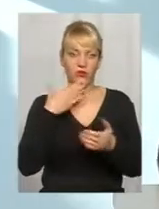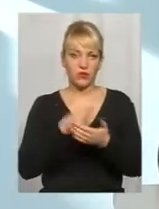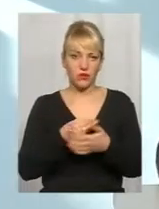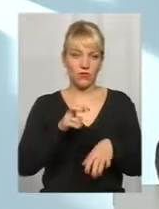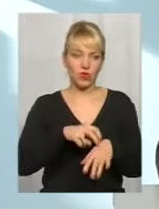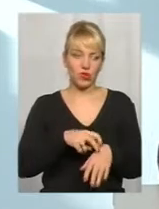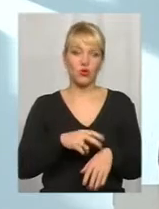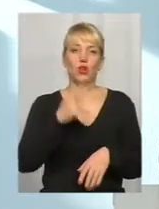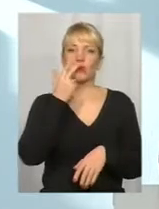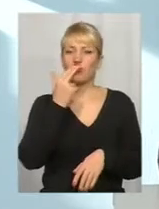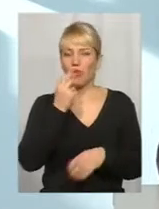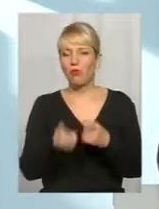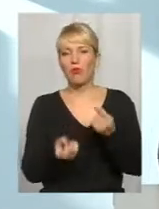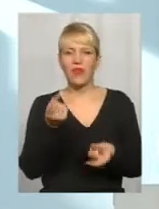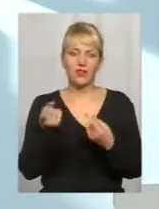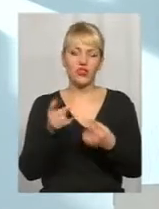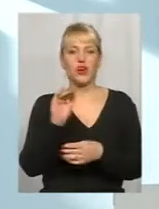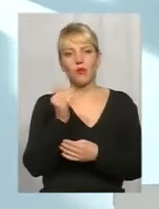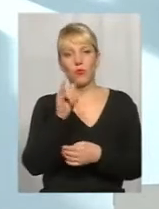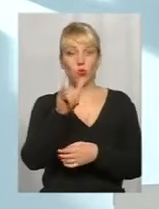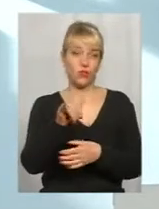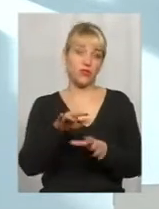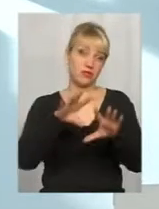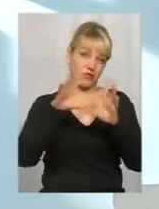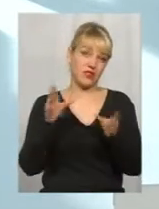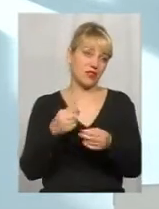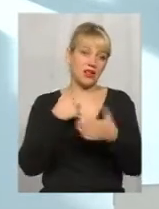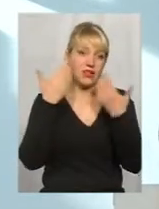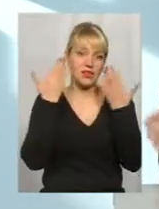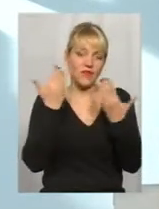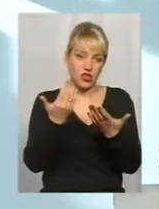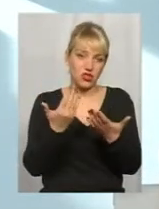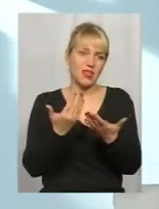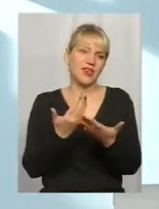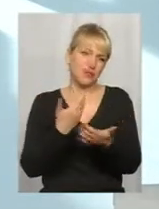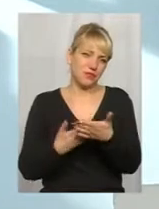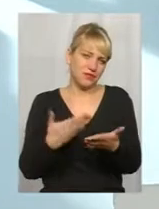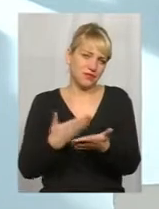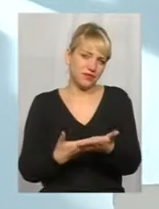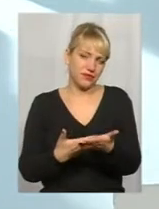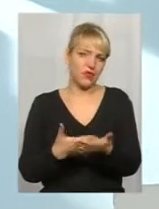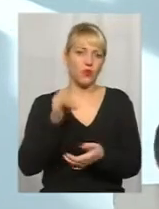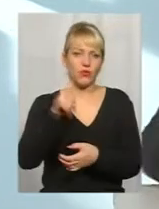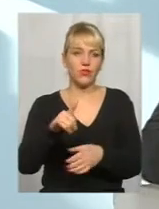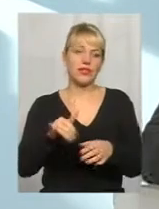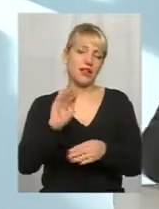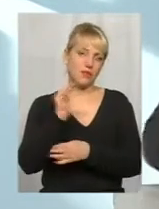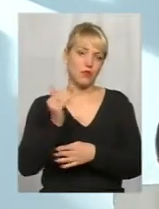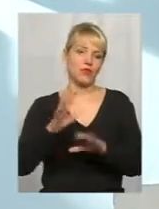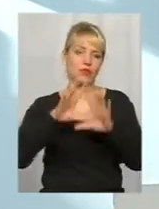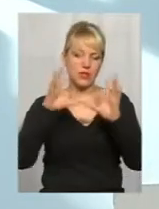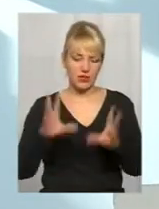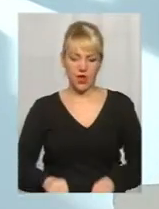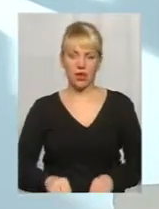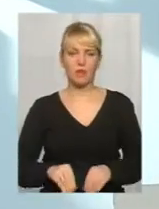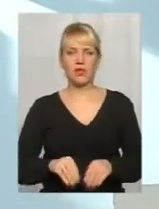в общем-то, сопли появились, там, ребенок у вас в целом, я просто не знаю конкретно вашей ситуации, мы рисуем гипотетическую ситуацию, у вас ребенок в целом здоров. И